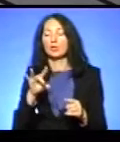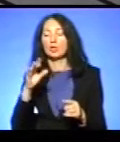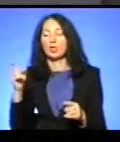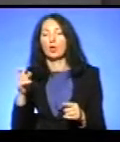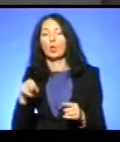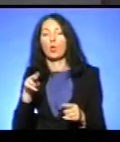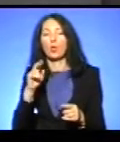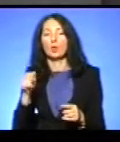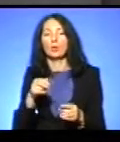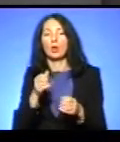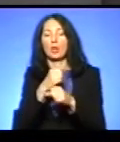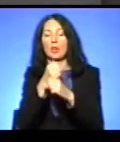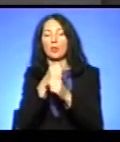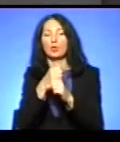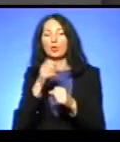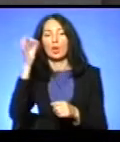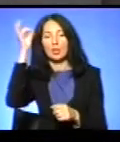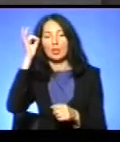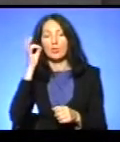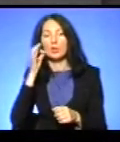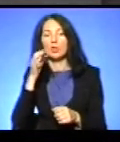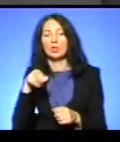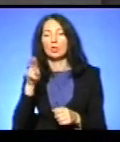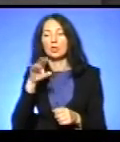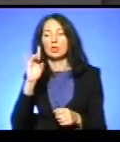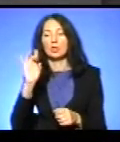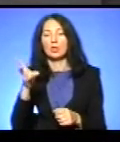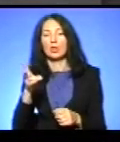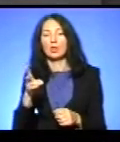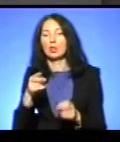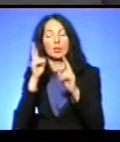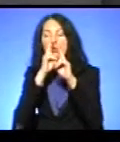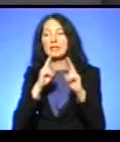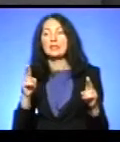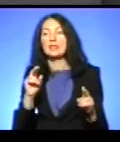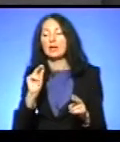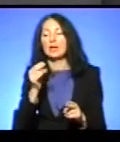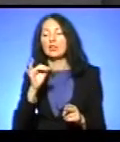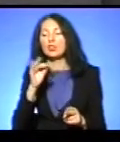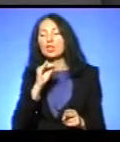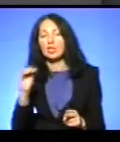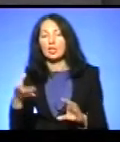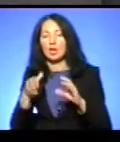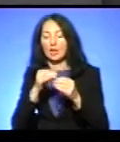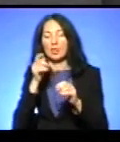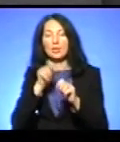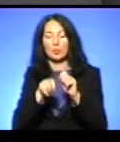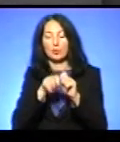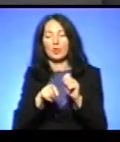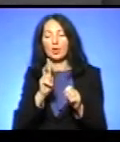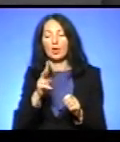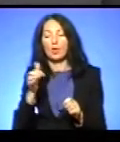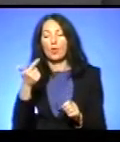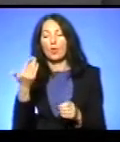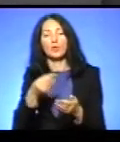ж ДНК, правда? Лабораторія в Німеччині, вони не в курсі, чиї вони аналізи досліджують, кому вони ставлять, кого вони